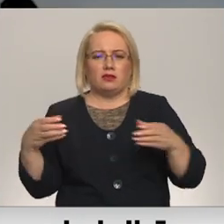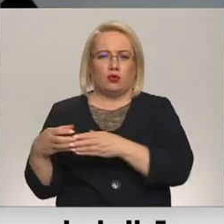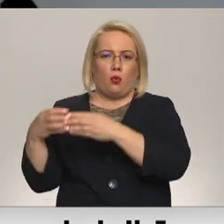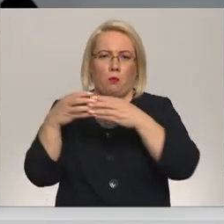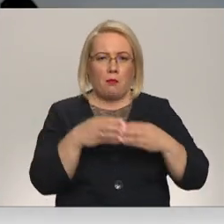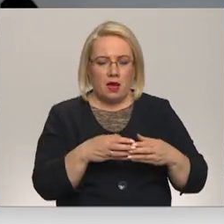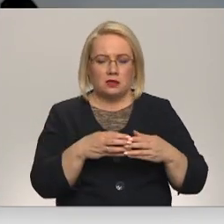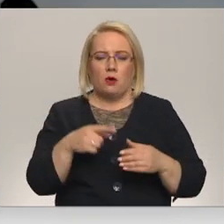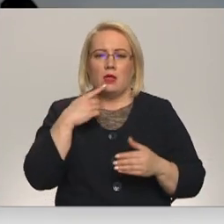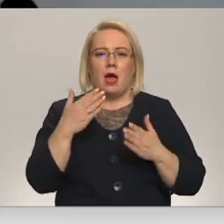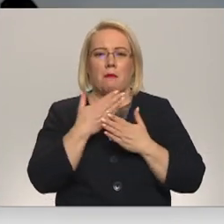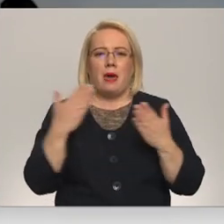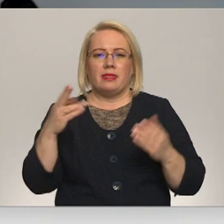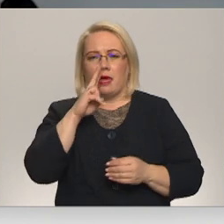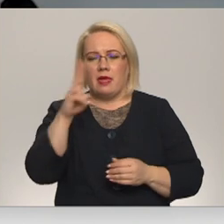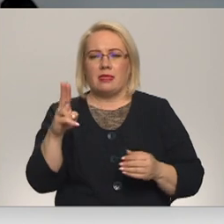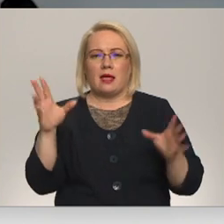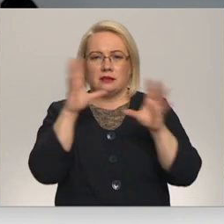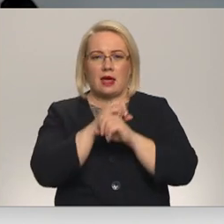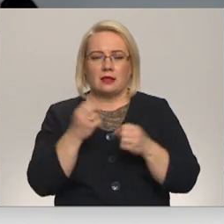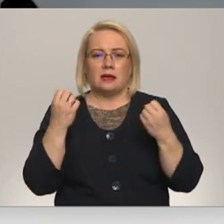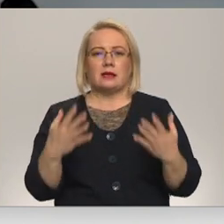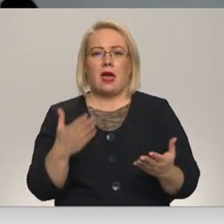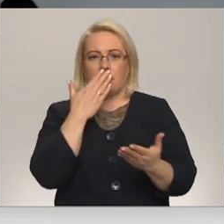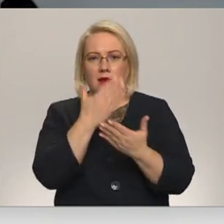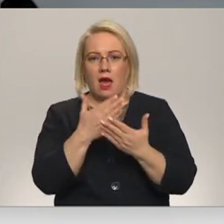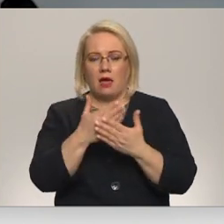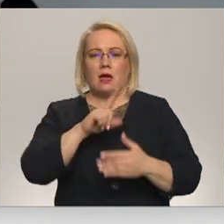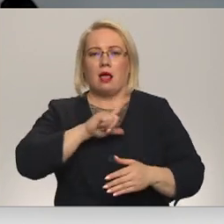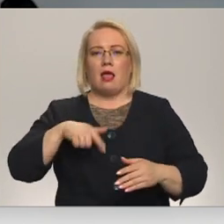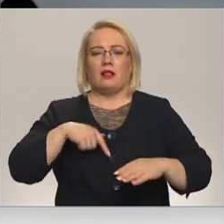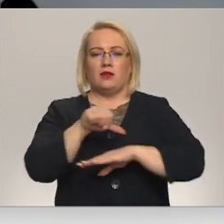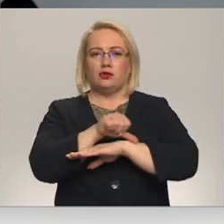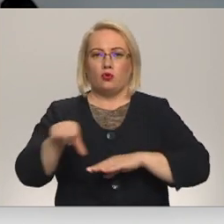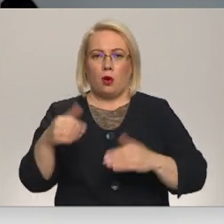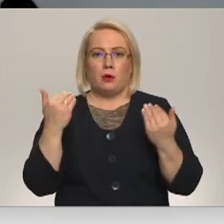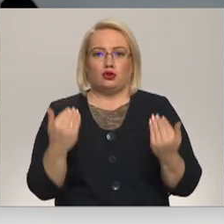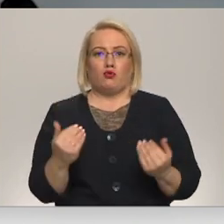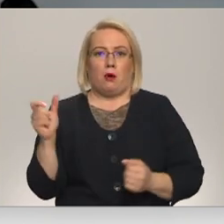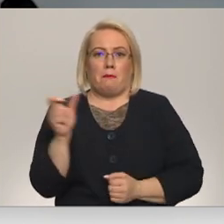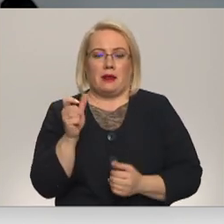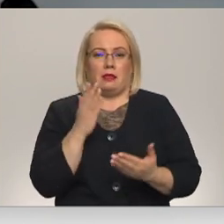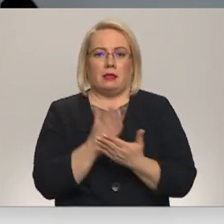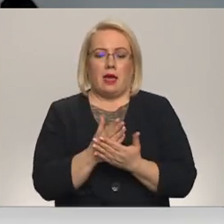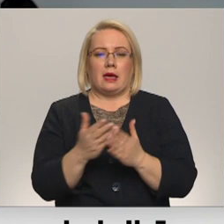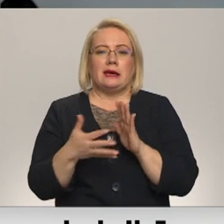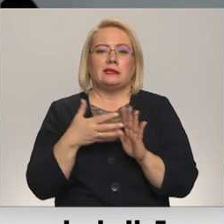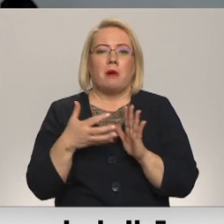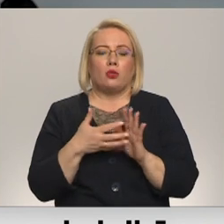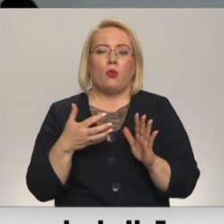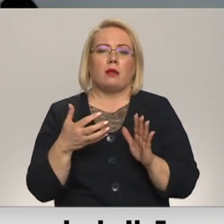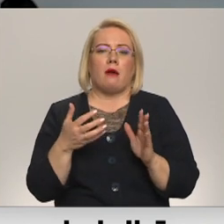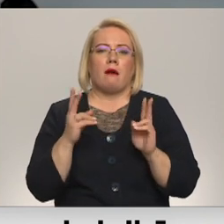nedēļas dati skaidri liecina par to, ka tiešām Latvijas robeža šobrīd tiek izmantota